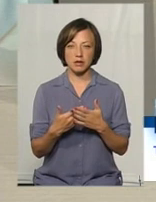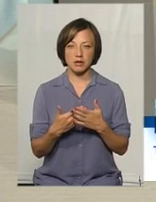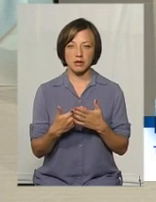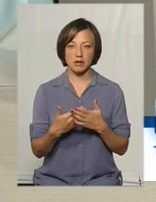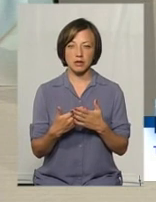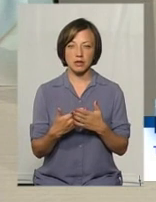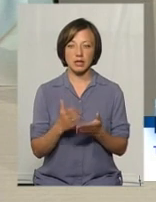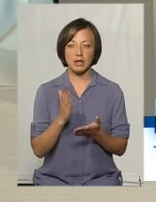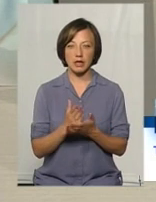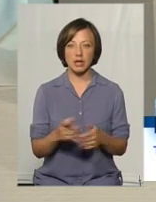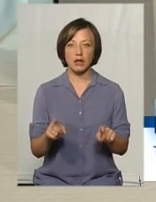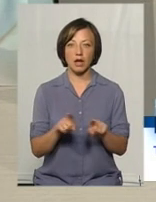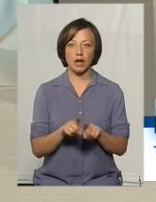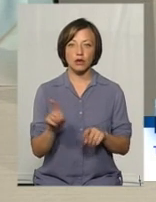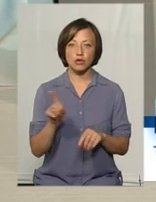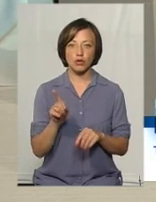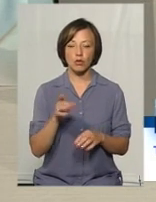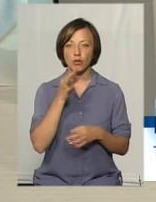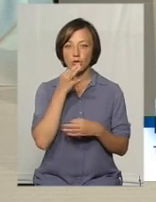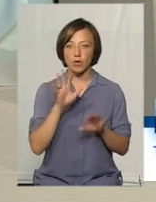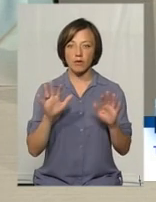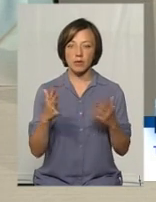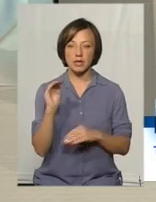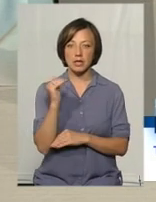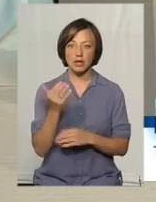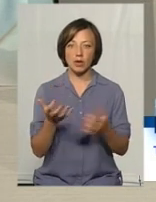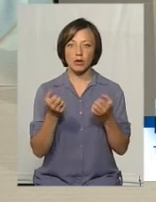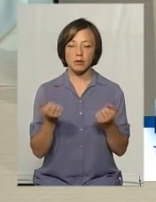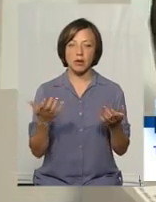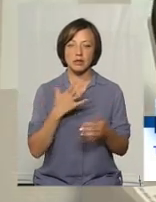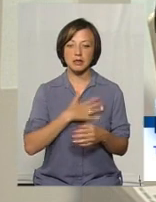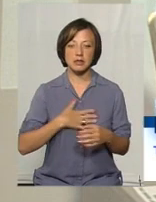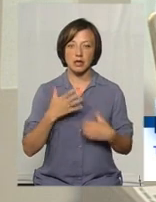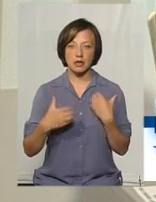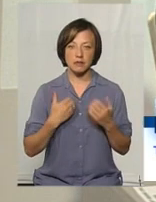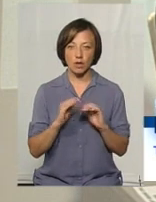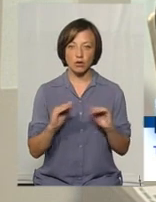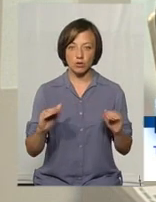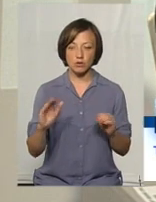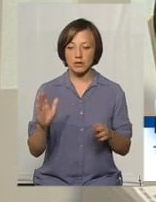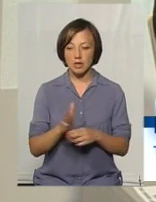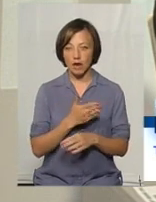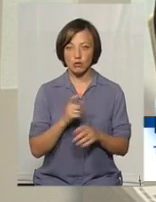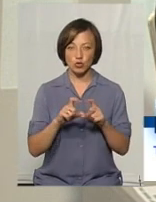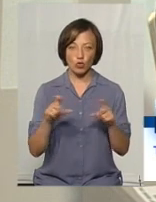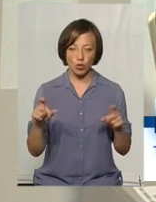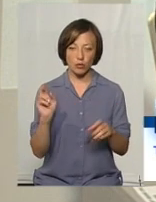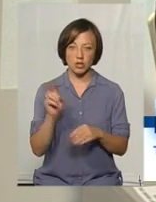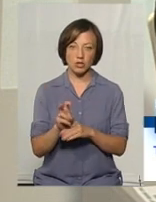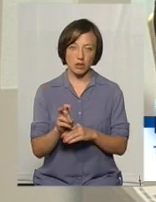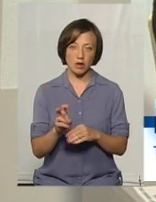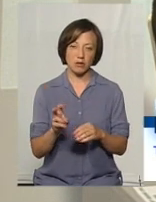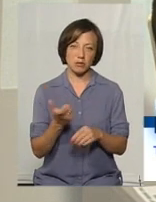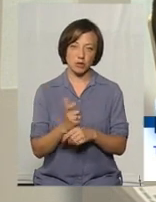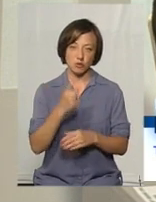чи є такий момент, що в будь-якому випадку дитина отримувала якийсь стрес у садочці, щоб його зняти, щоб в школу вона вже йшла